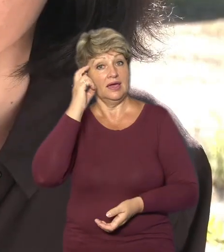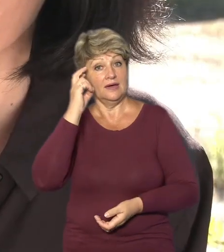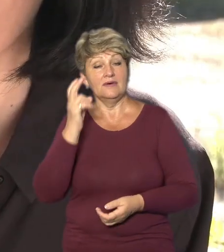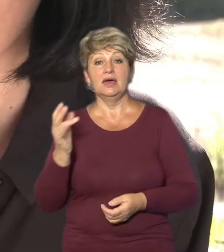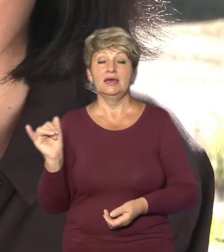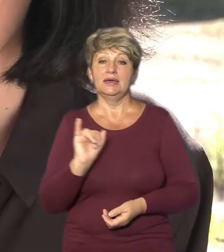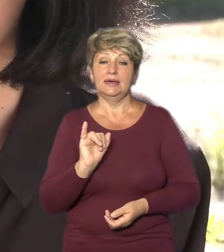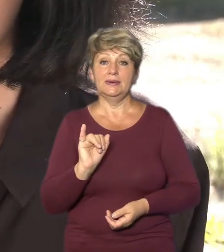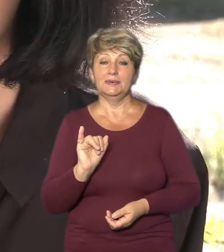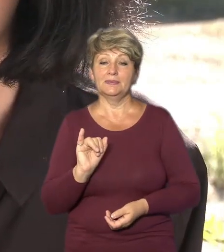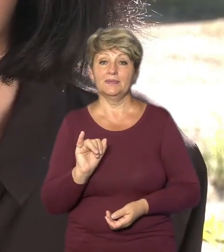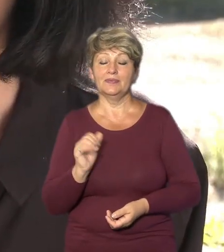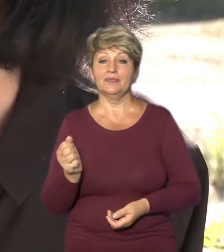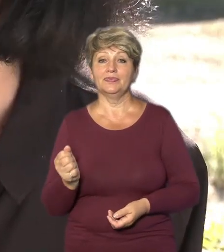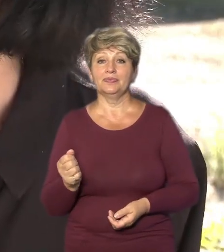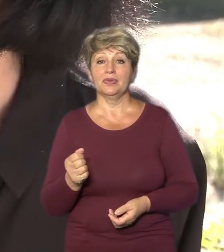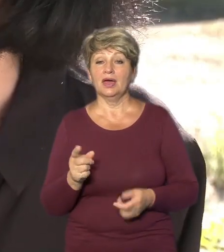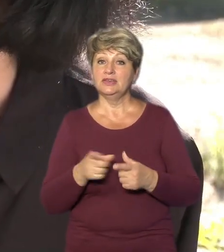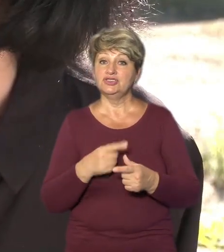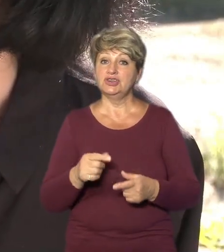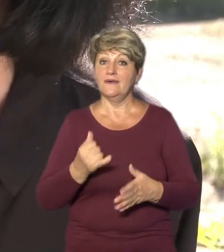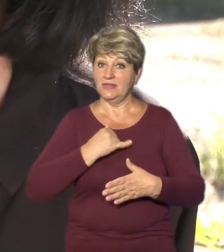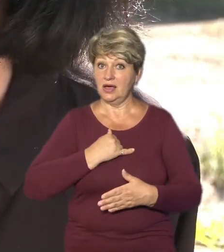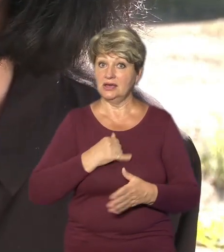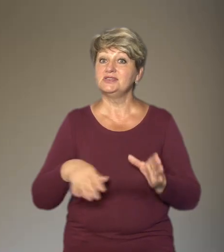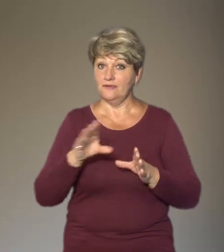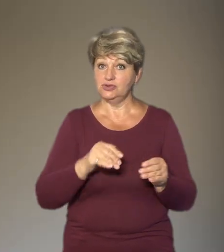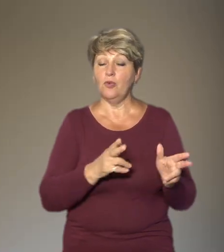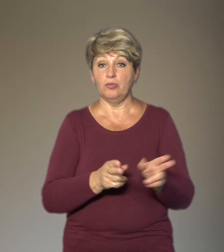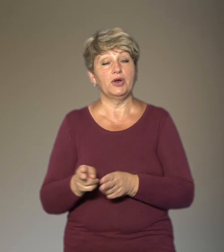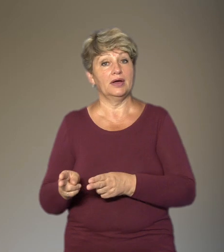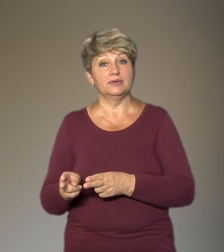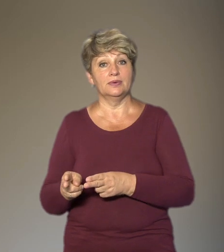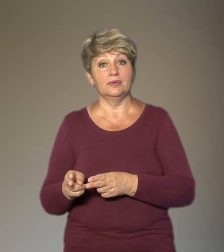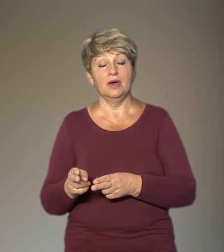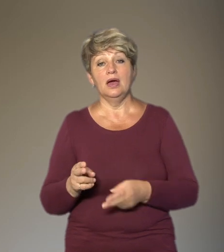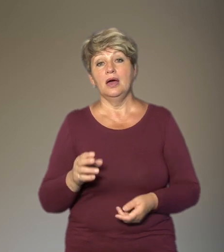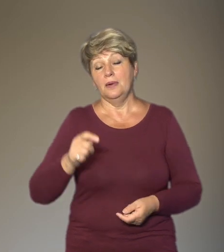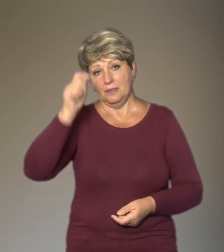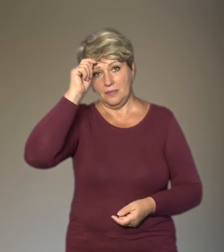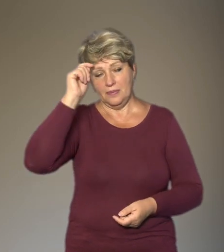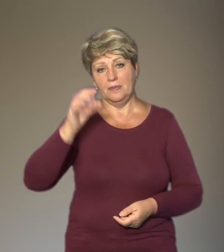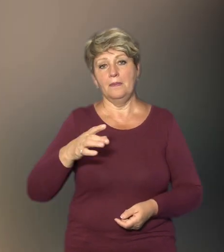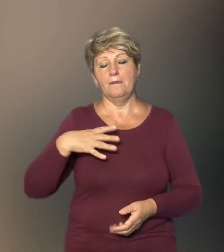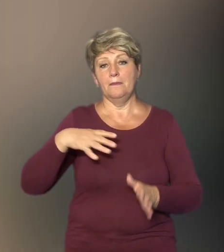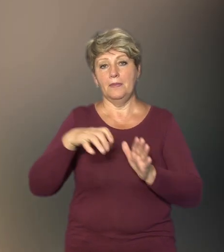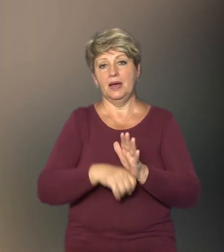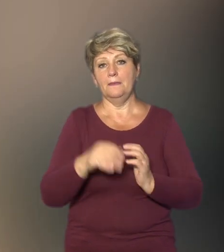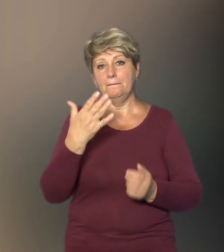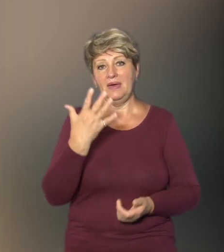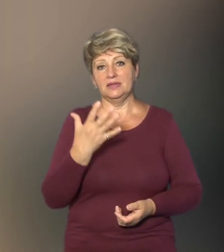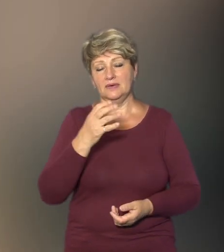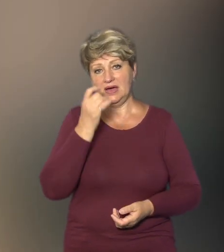в нас все в порядку. Олександр Дерев'янко загинув 5 квітня. Він